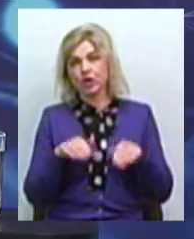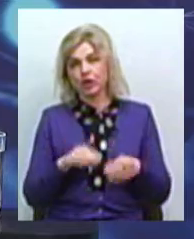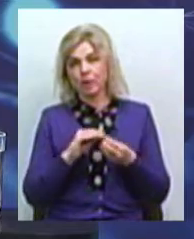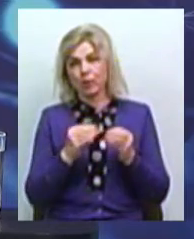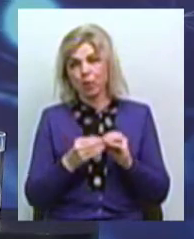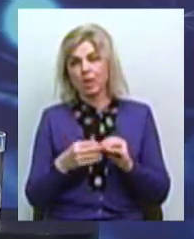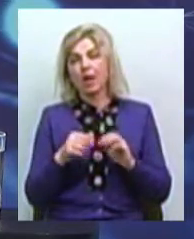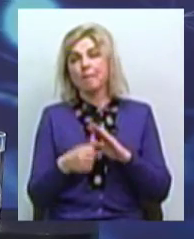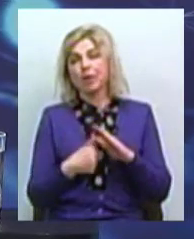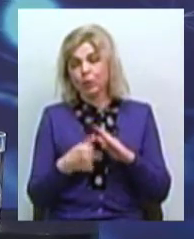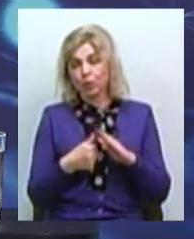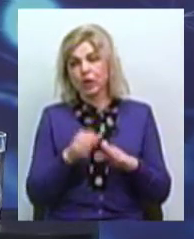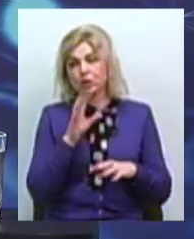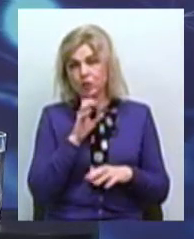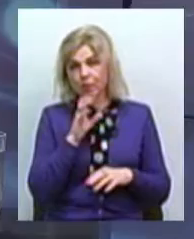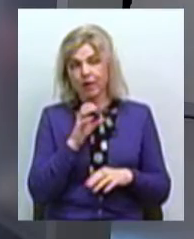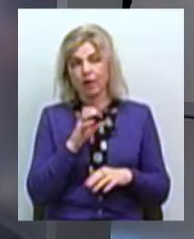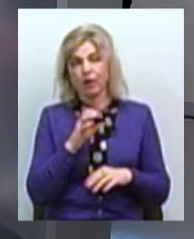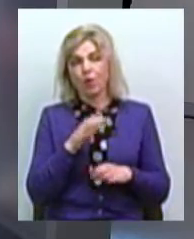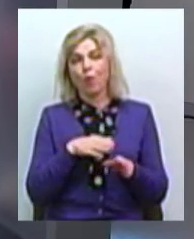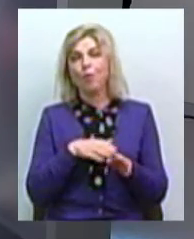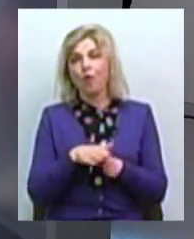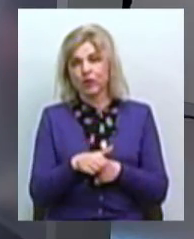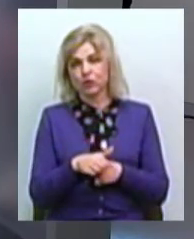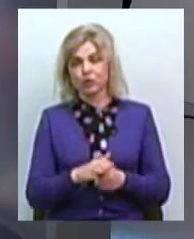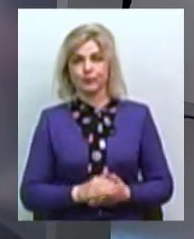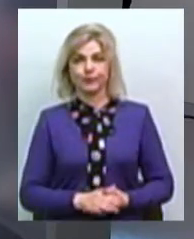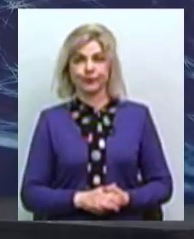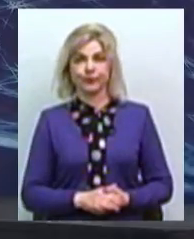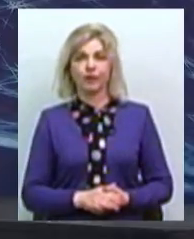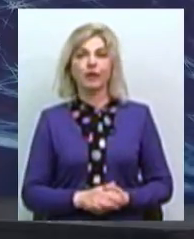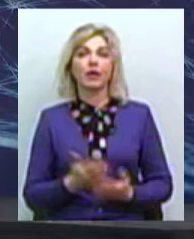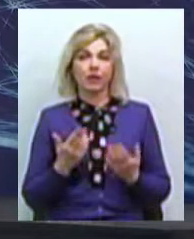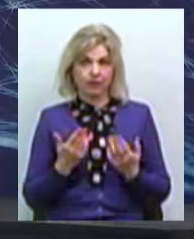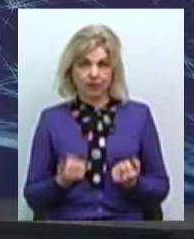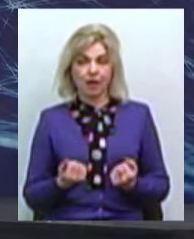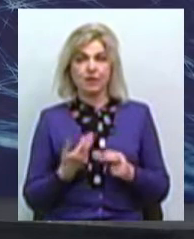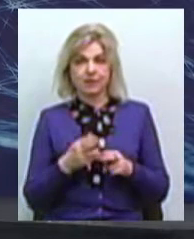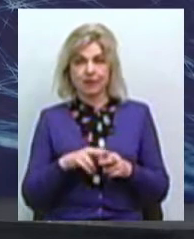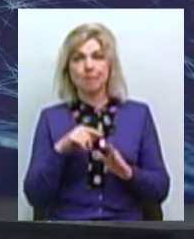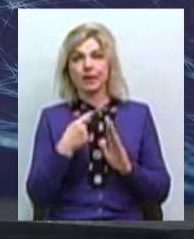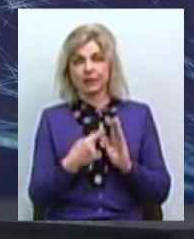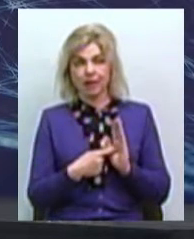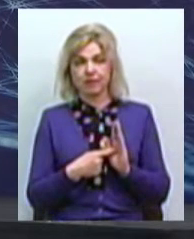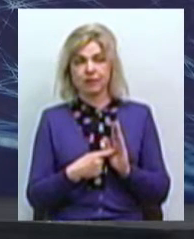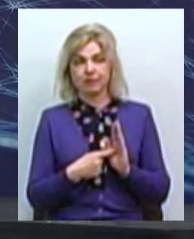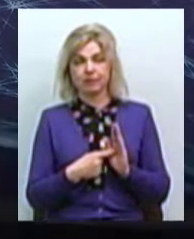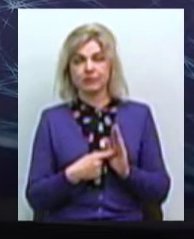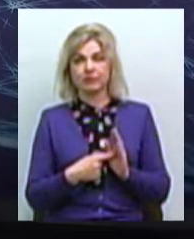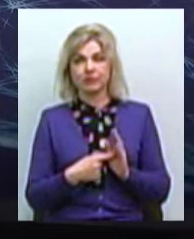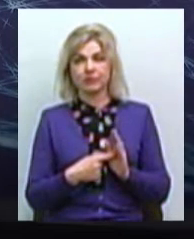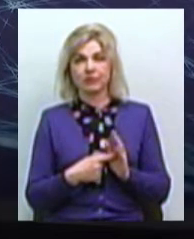безпритульних тварин повністю? Безумовно, це питання, воно не є якимось